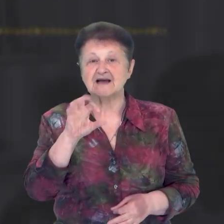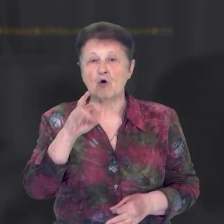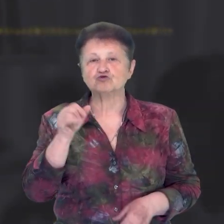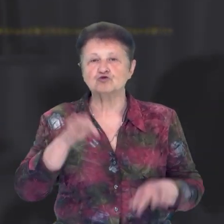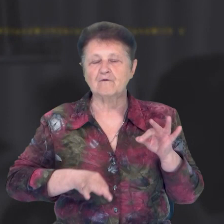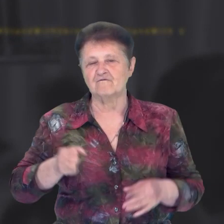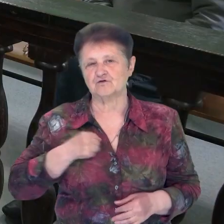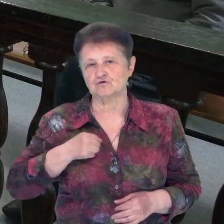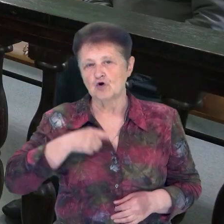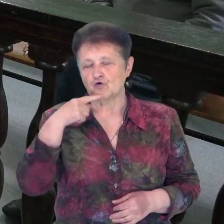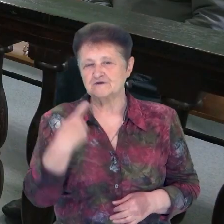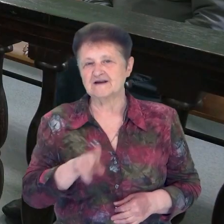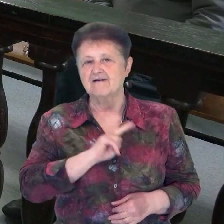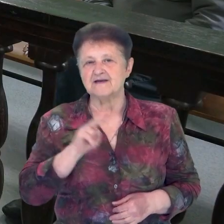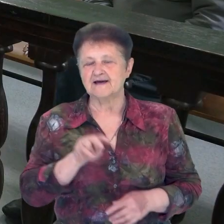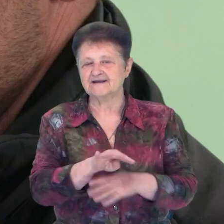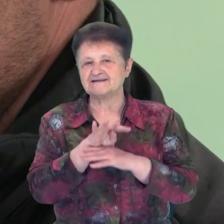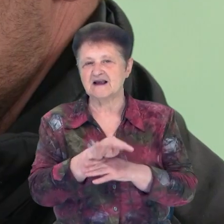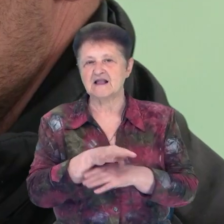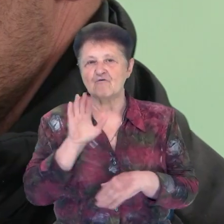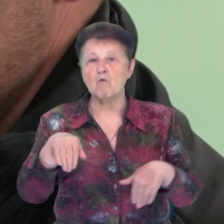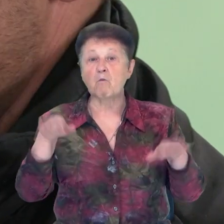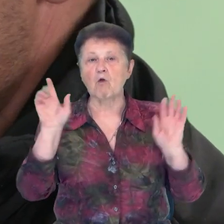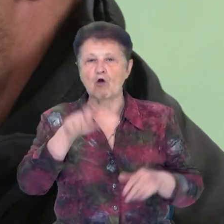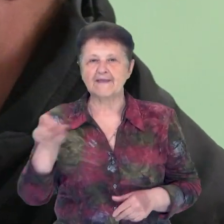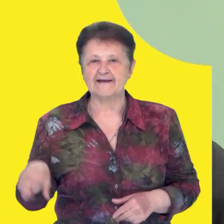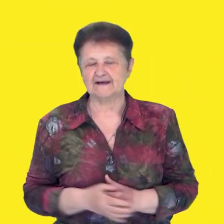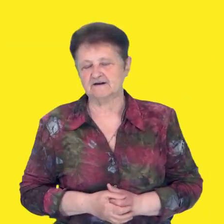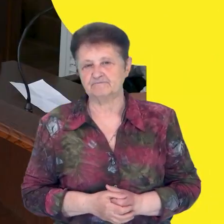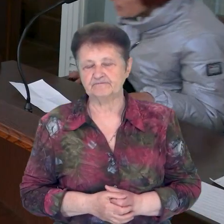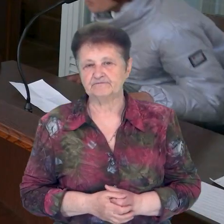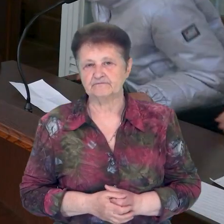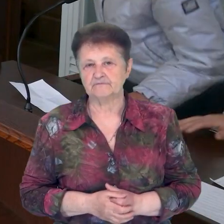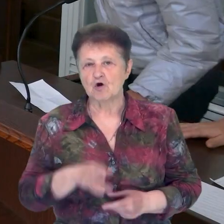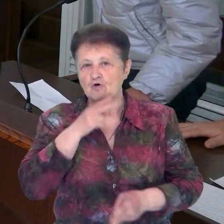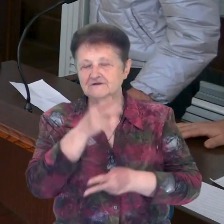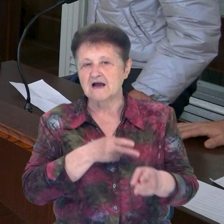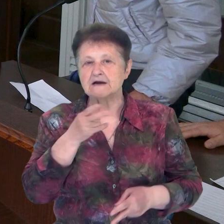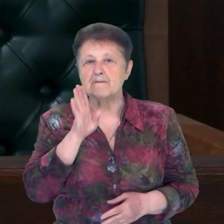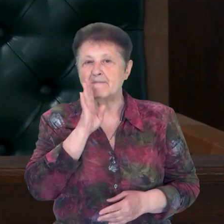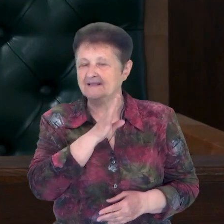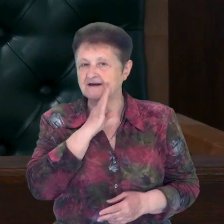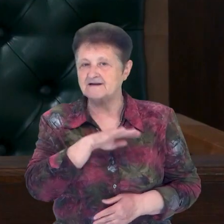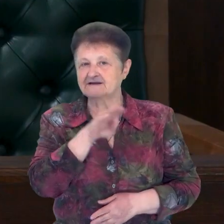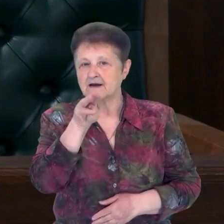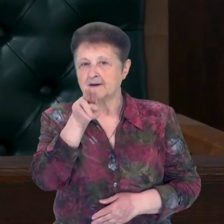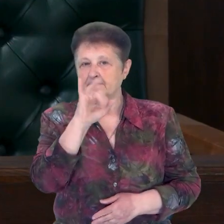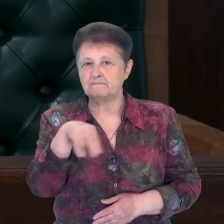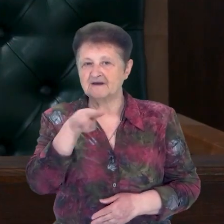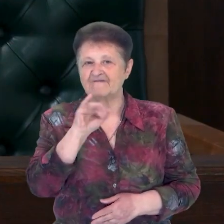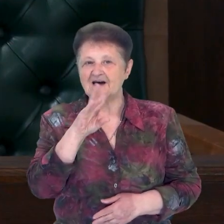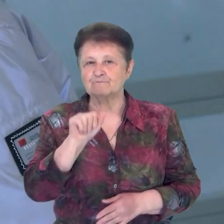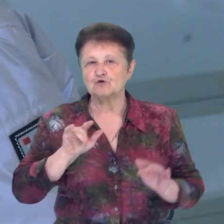російського військовослужбовця, який стріляв у полонених. Оскарження материнства підвербної. Суд